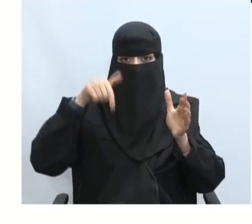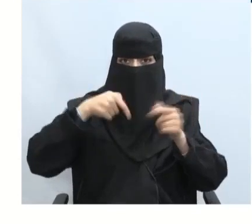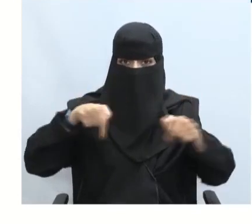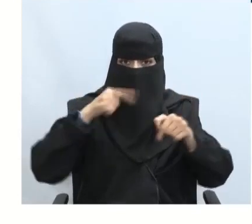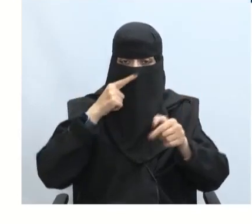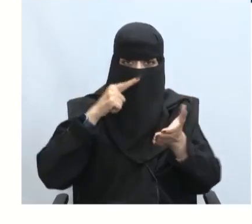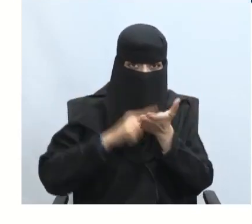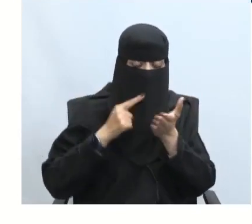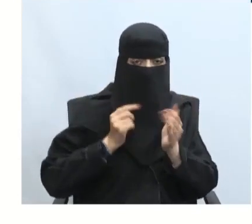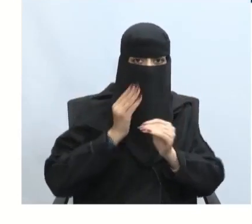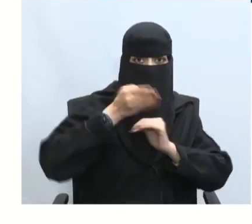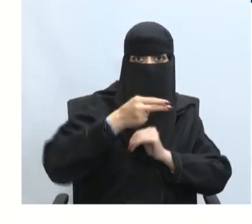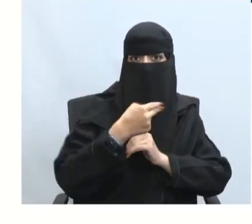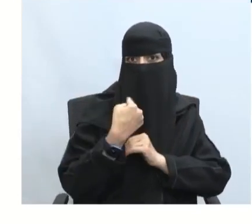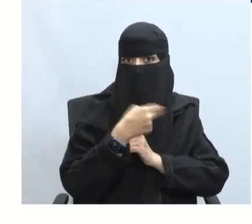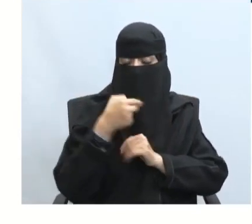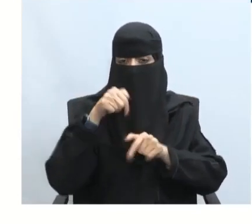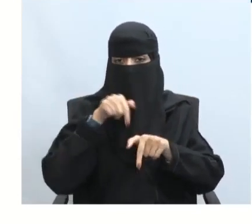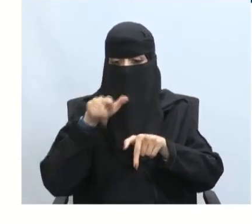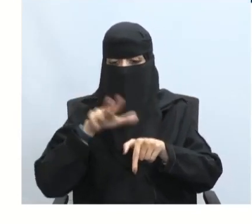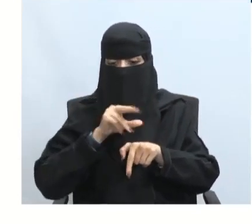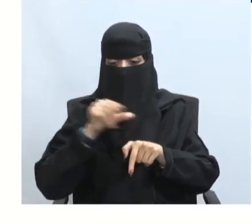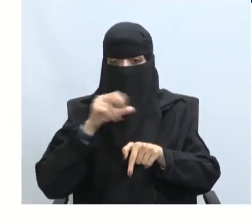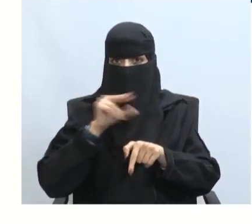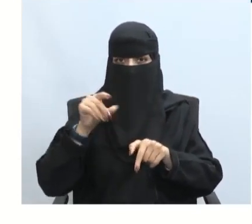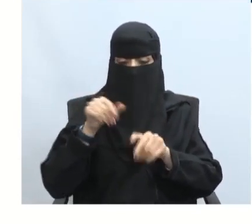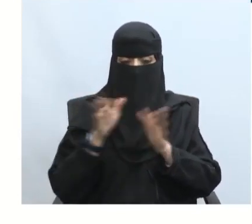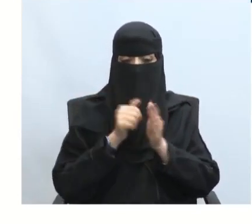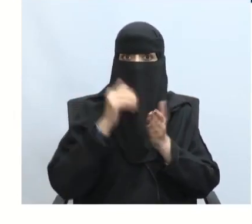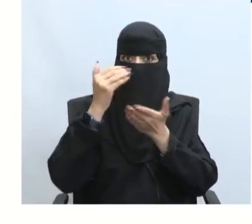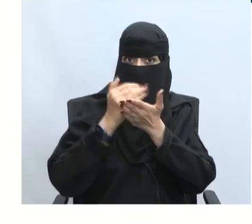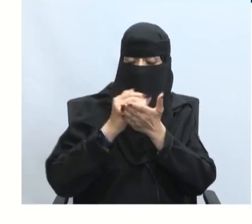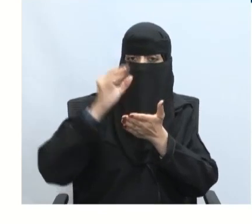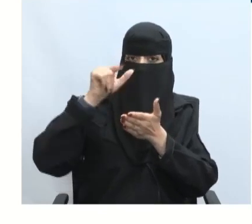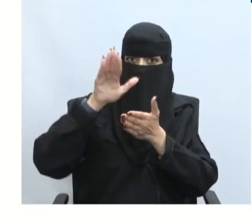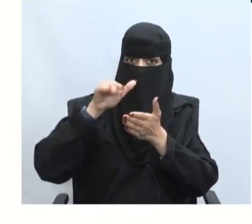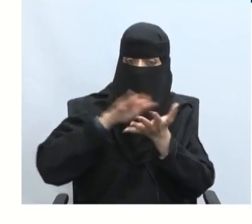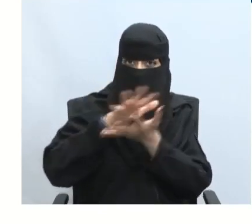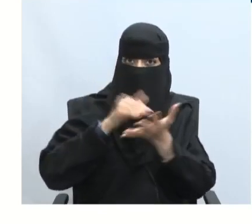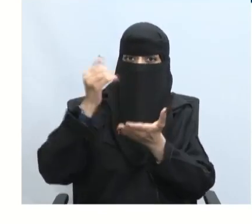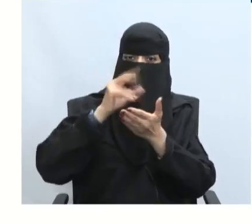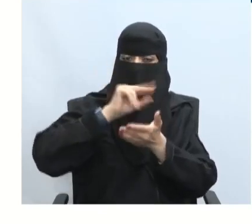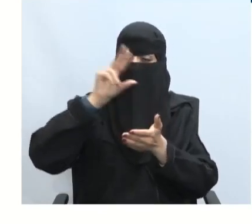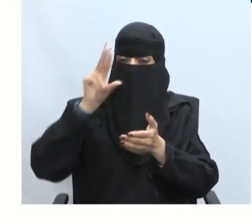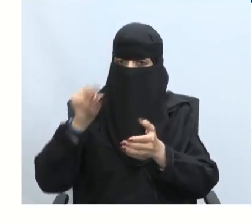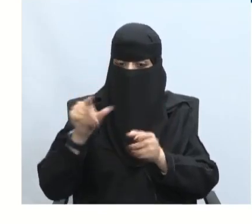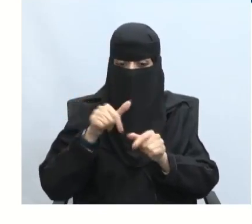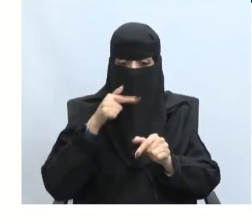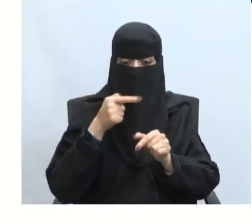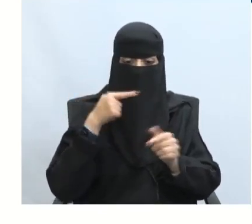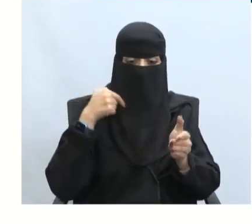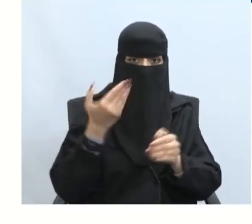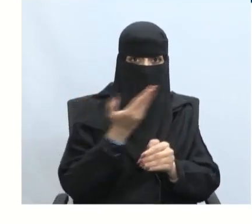تدخل حكومي بالنسبة للأزمة الاقتصادية أيضاً تأثيرها واسع النطاق أيضاً